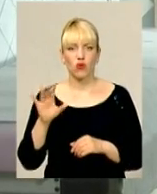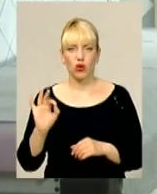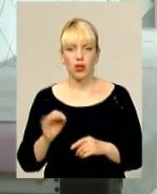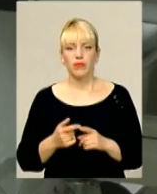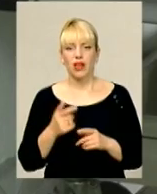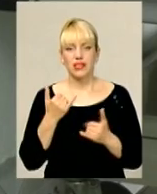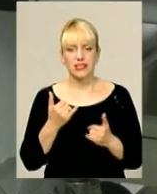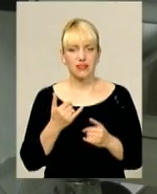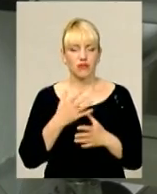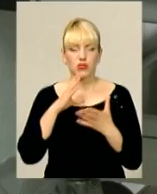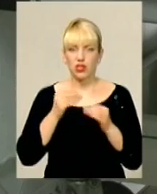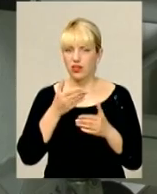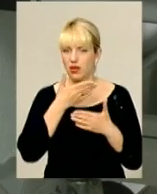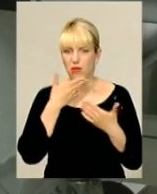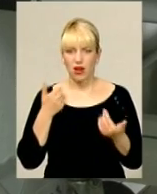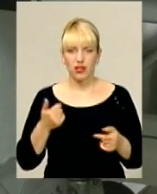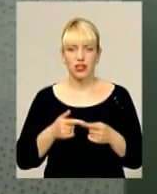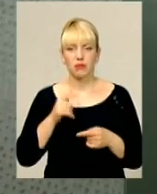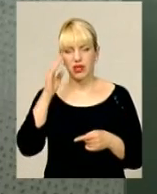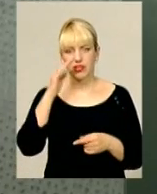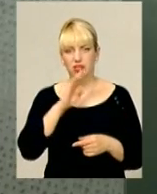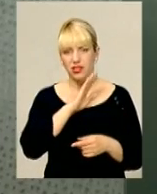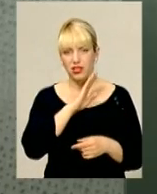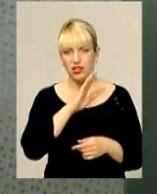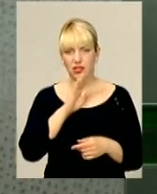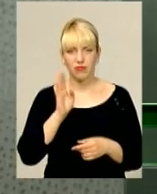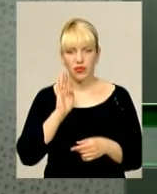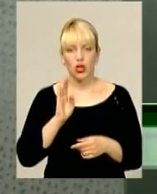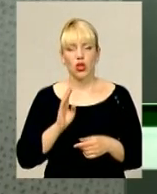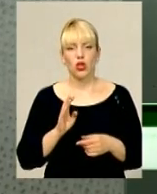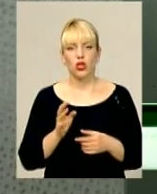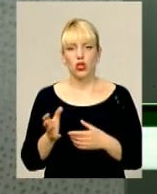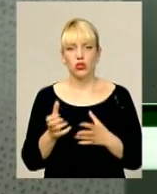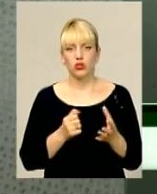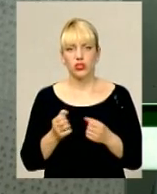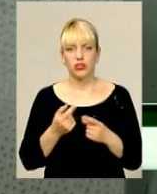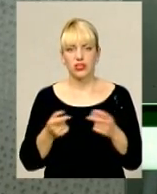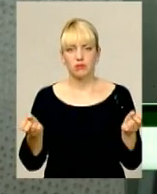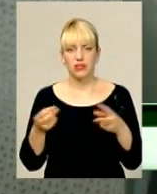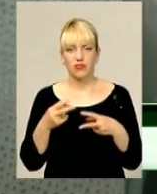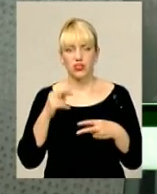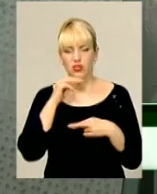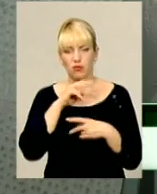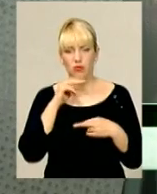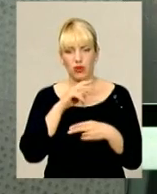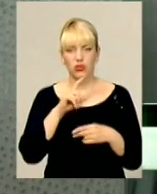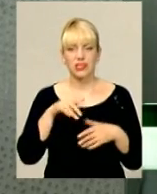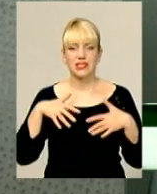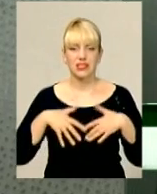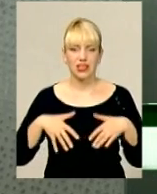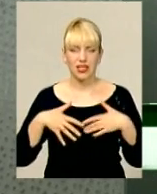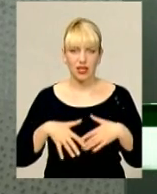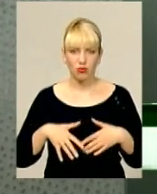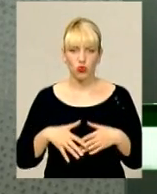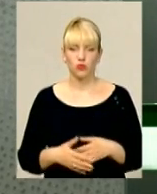ринку України немає взагалі. Батьки дістають специфічні препарати, навіть з Автономної Республіки